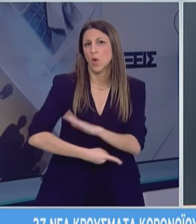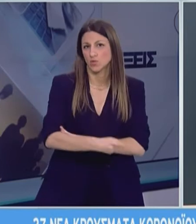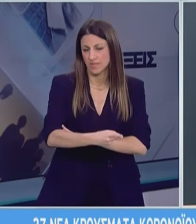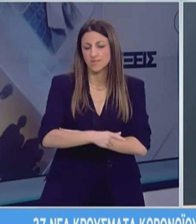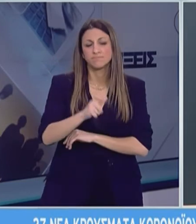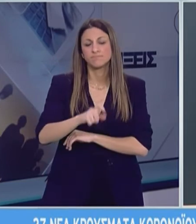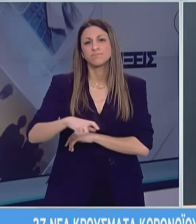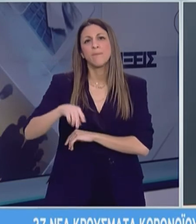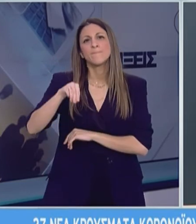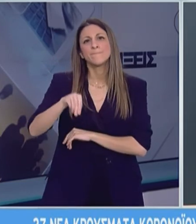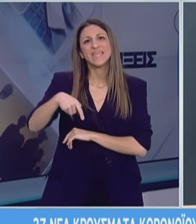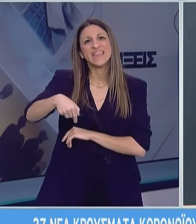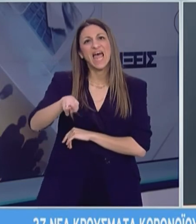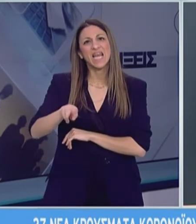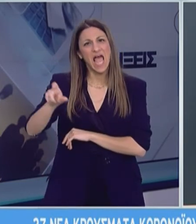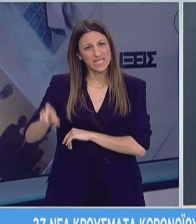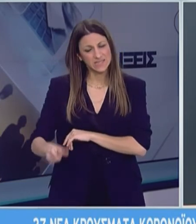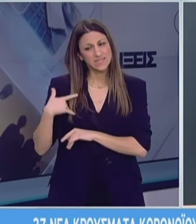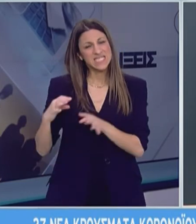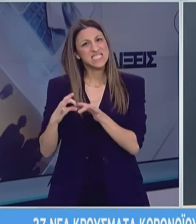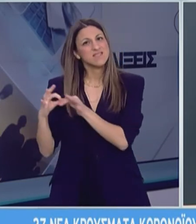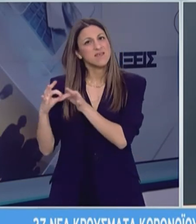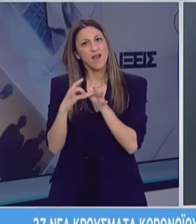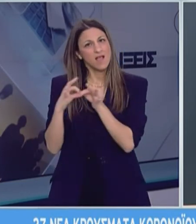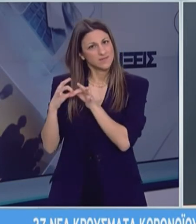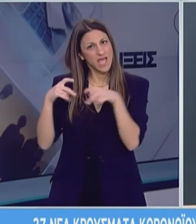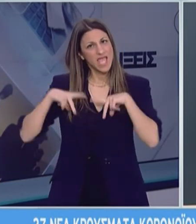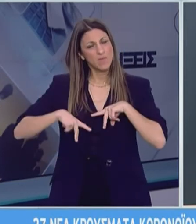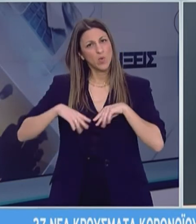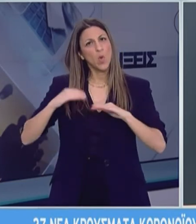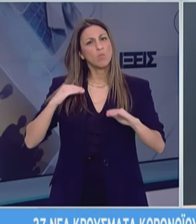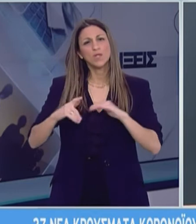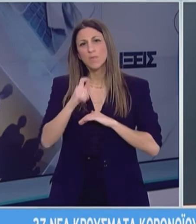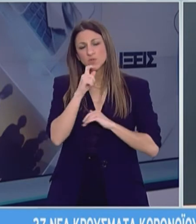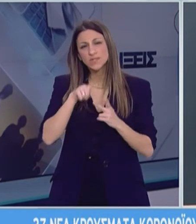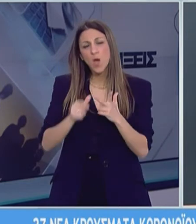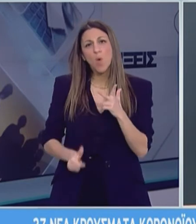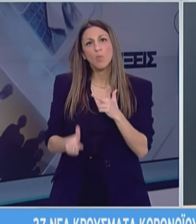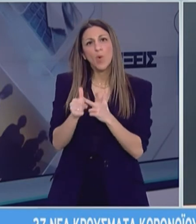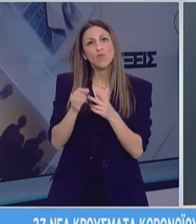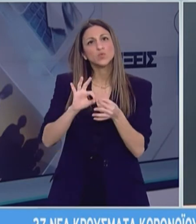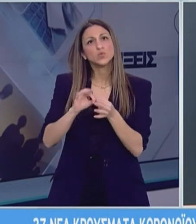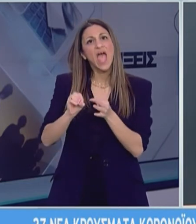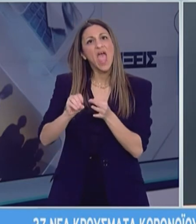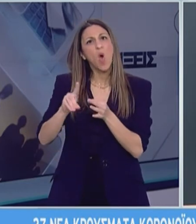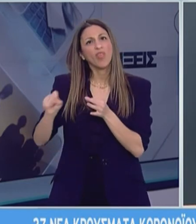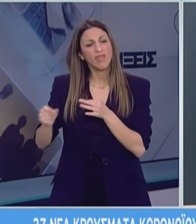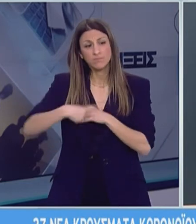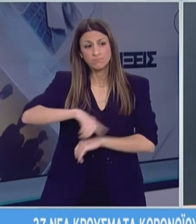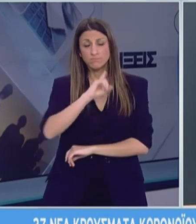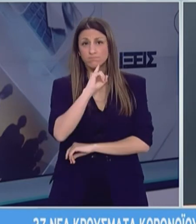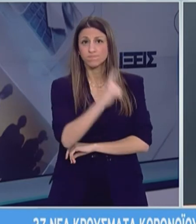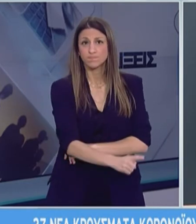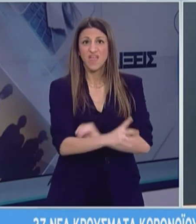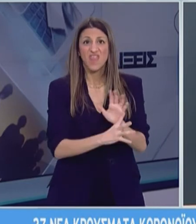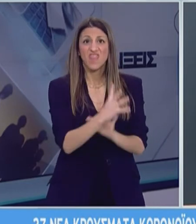κ. Μηταράκη και σε συνεργασία με την Πολική Προστασία καθώς και με τον Πρόεδρο του ΕΟΔΗ τον κ. Αρκουμανέα έχει τεθεί σε υγειονομικό περιορισμό σε